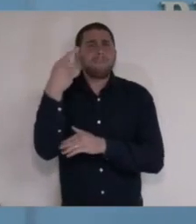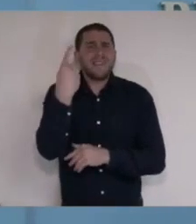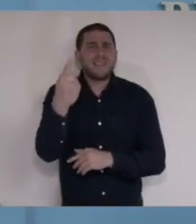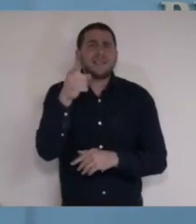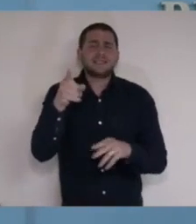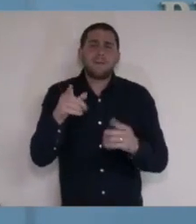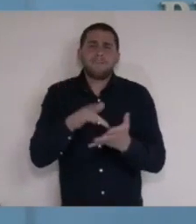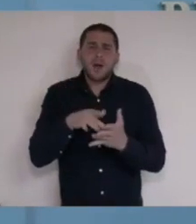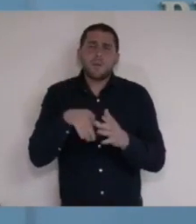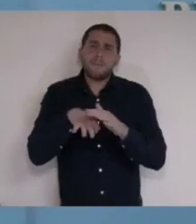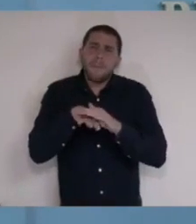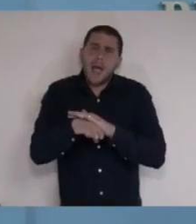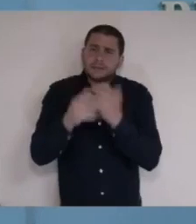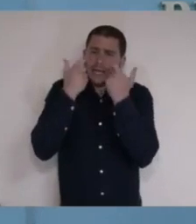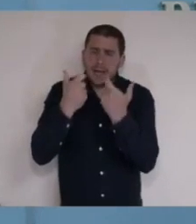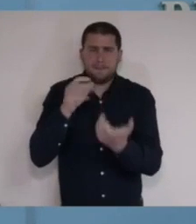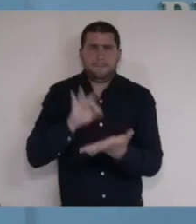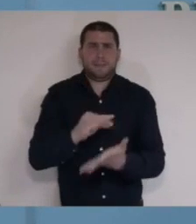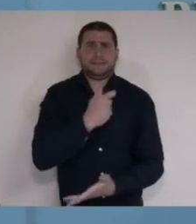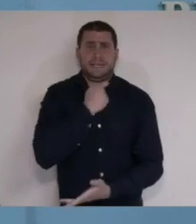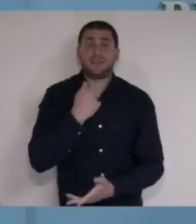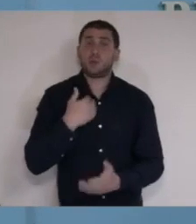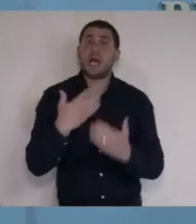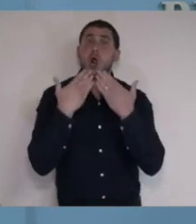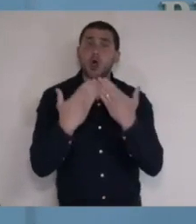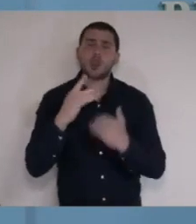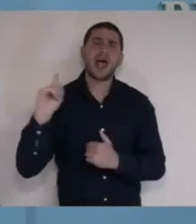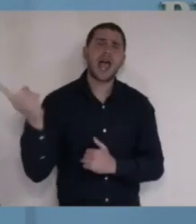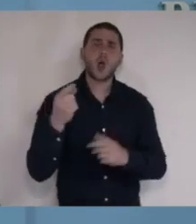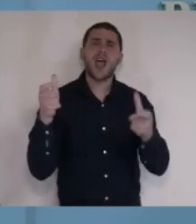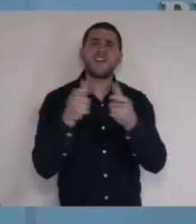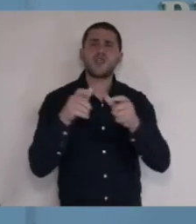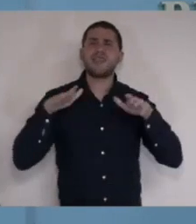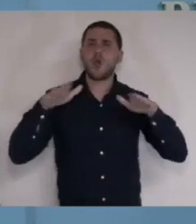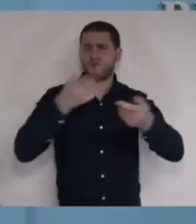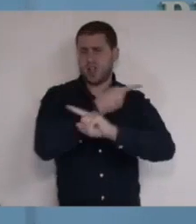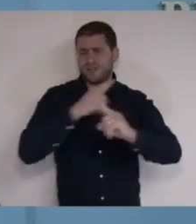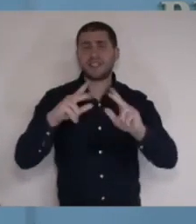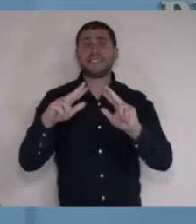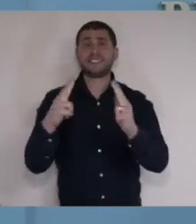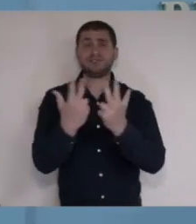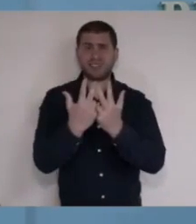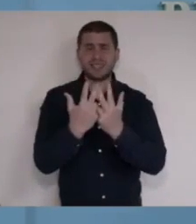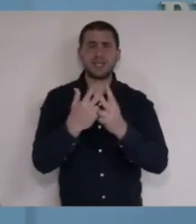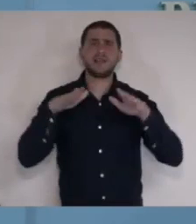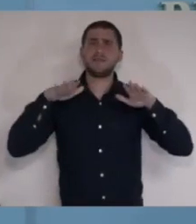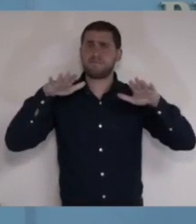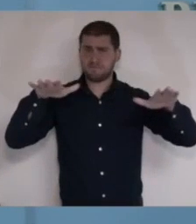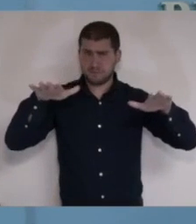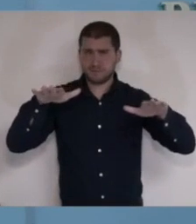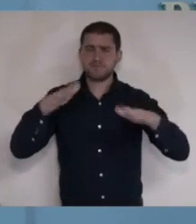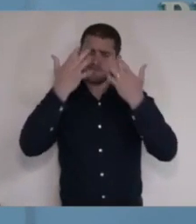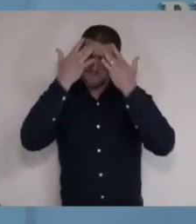היא מחסה בעת שרה. ואני רוצה להודות לכל חברות התעופה ולצוותים, לצוותי האוויר